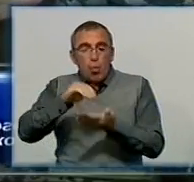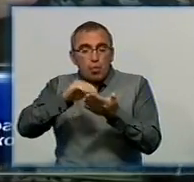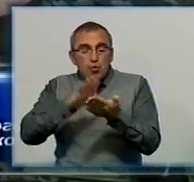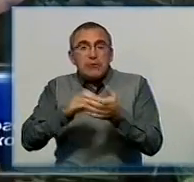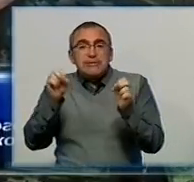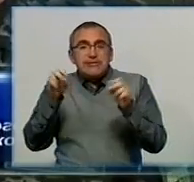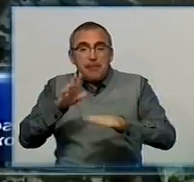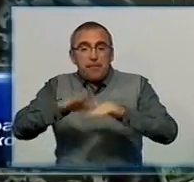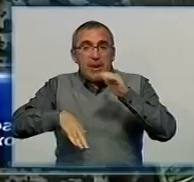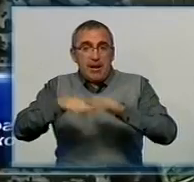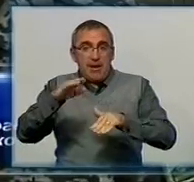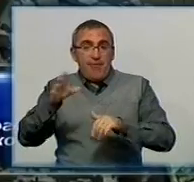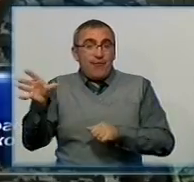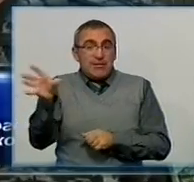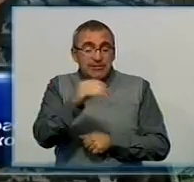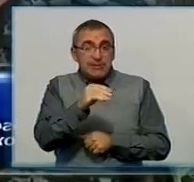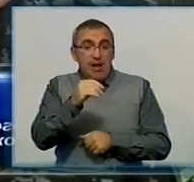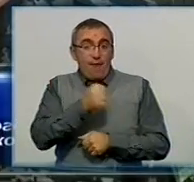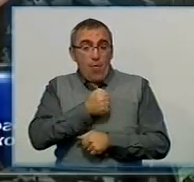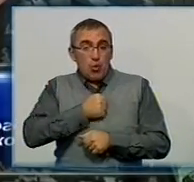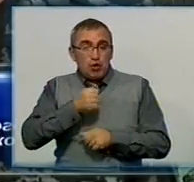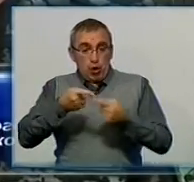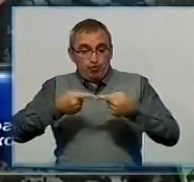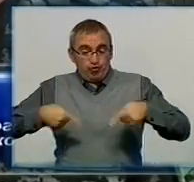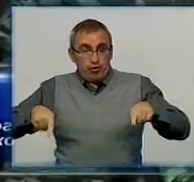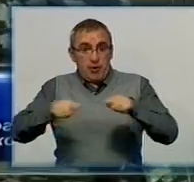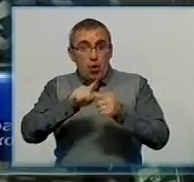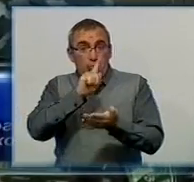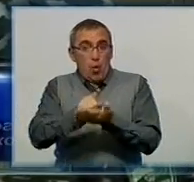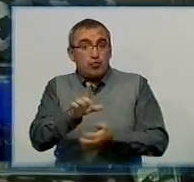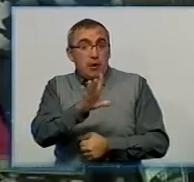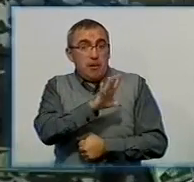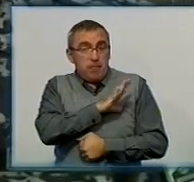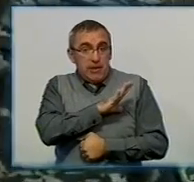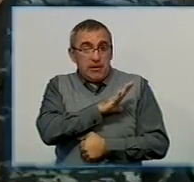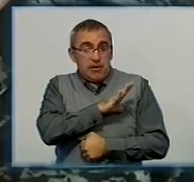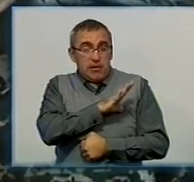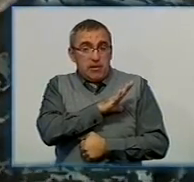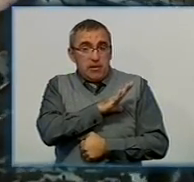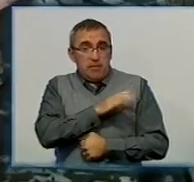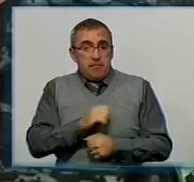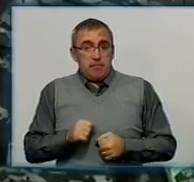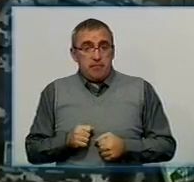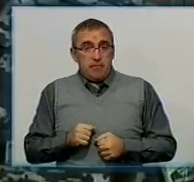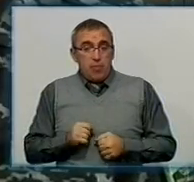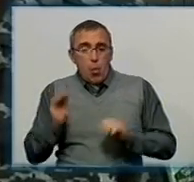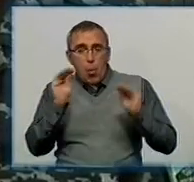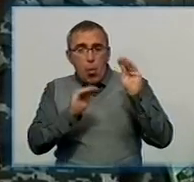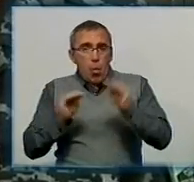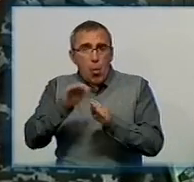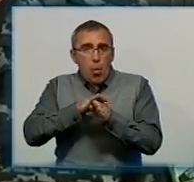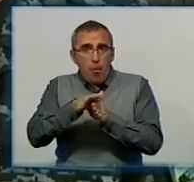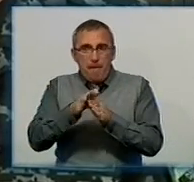команди, всі воїнські частини, які повинні були бути комплектовані по